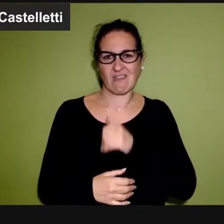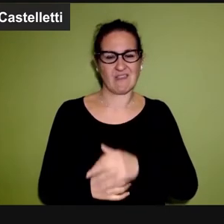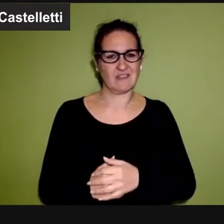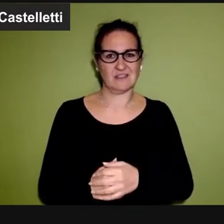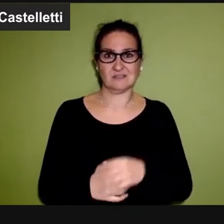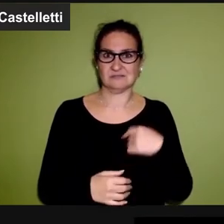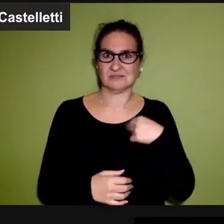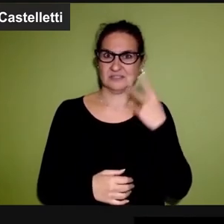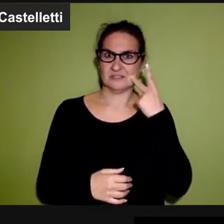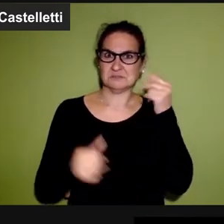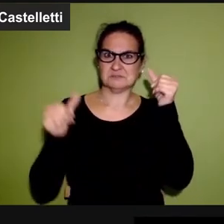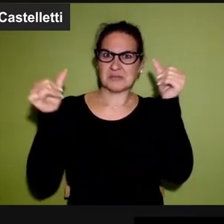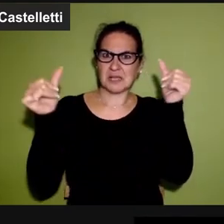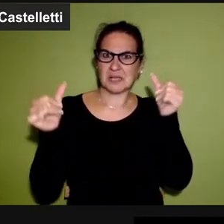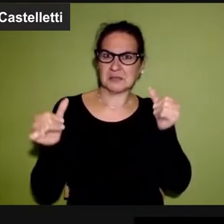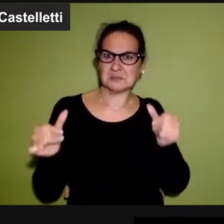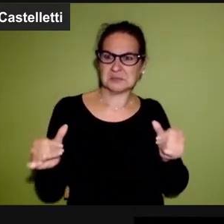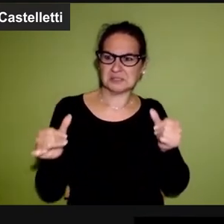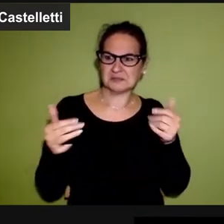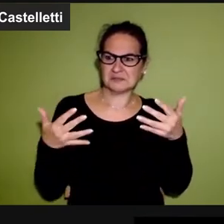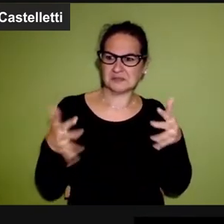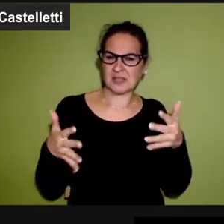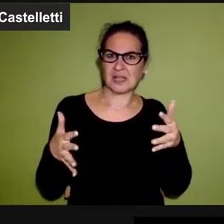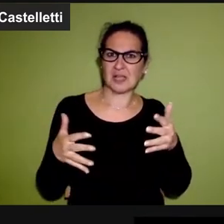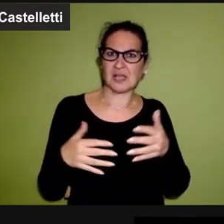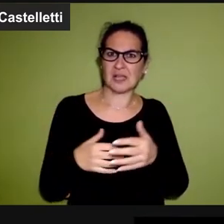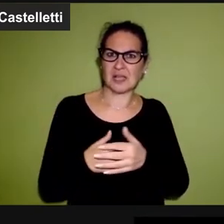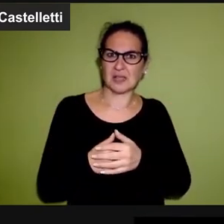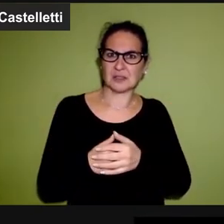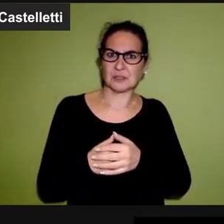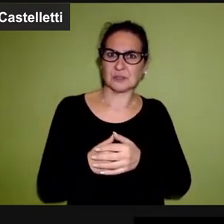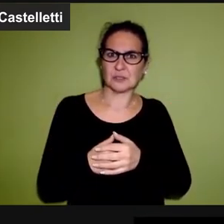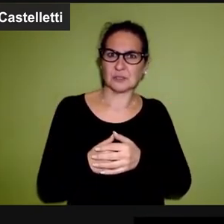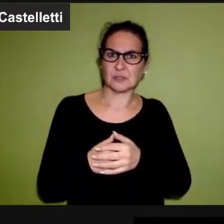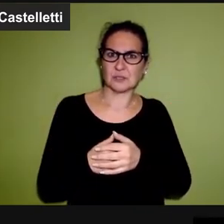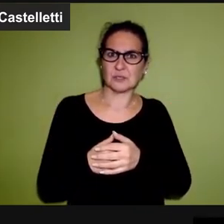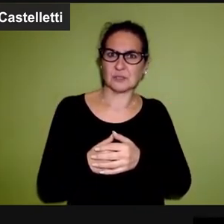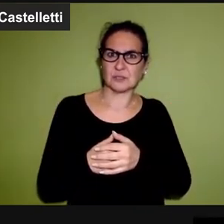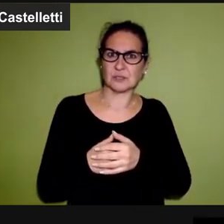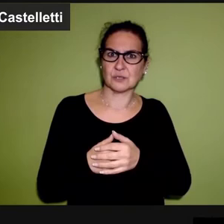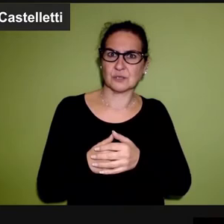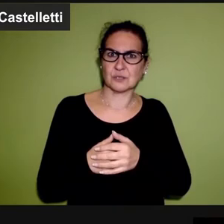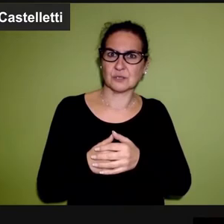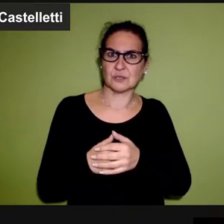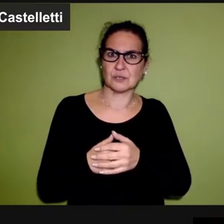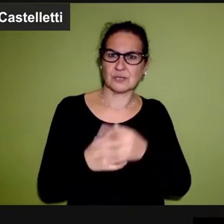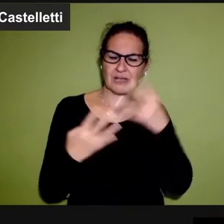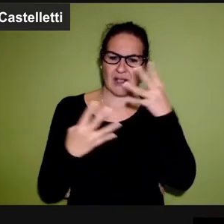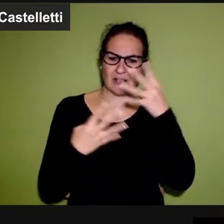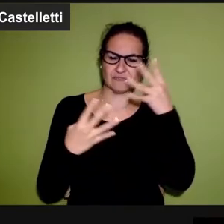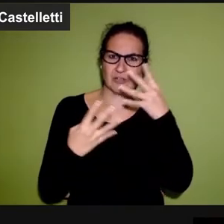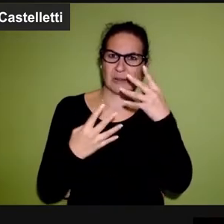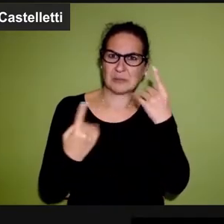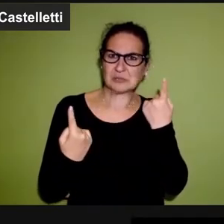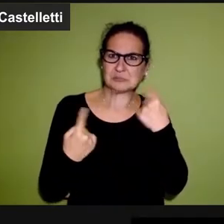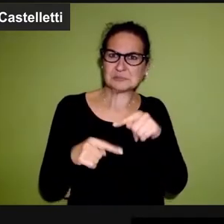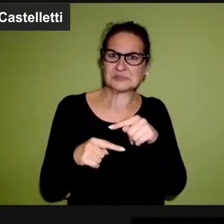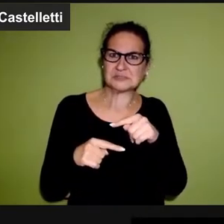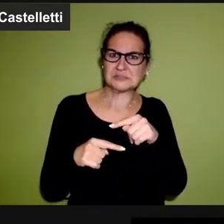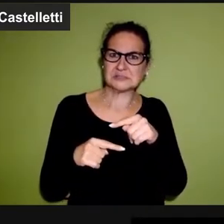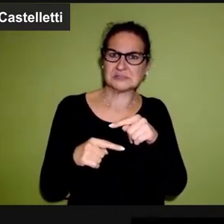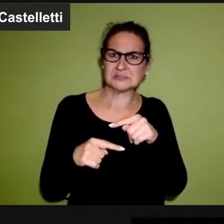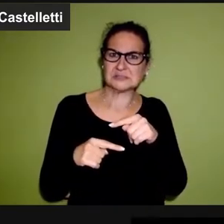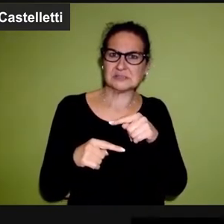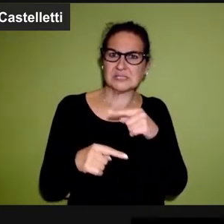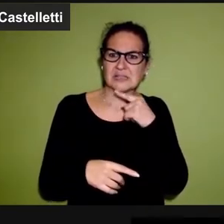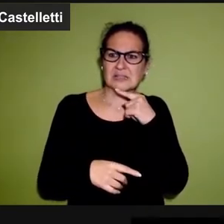visto dei manifesti che a un certo punto erano usciti, che avevano questa logica